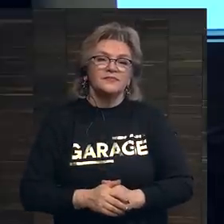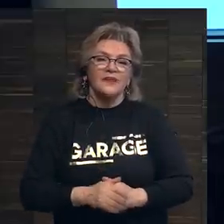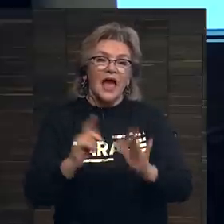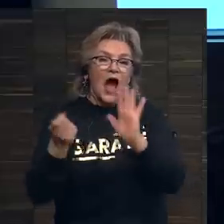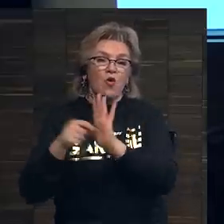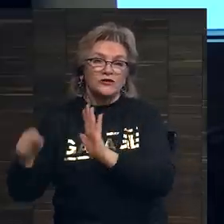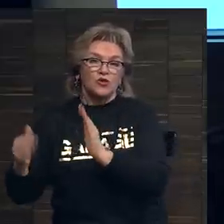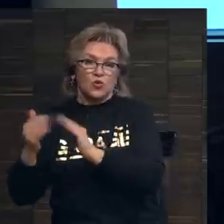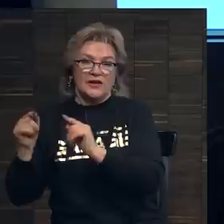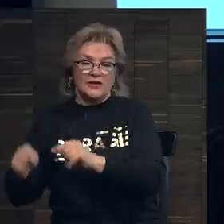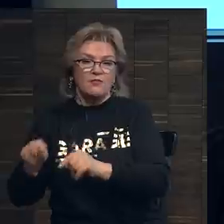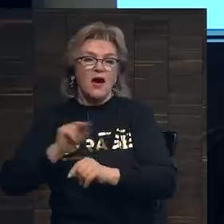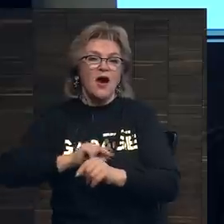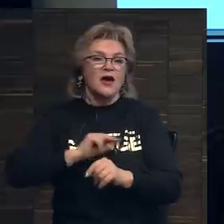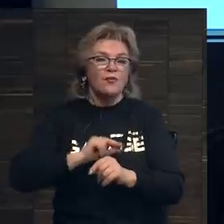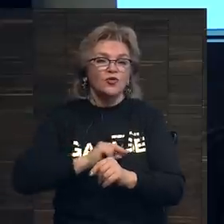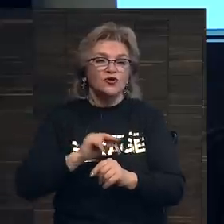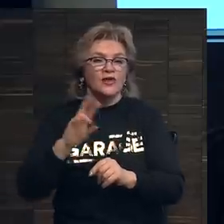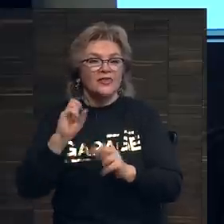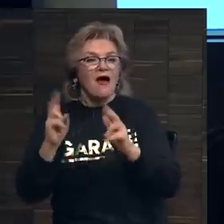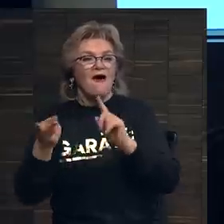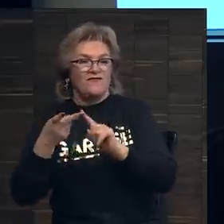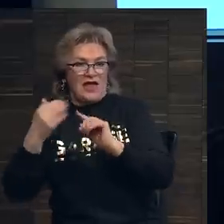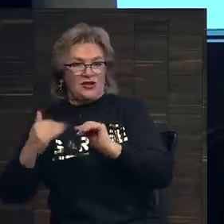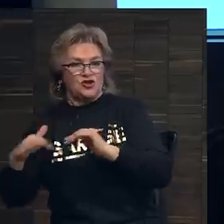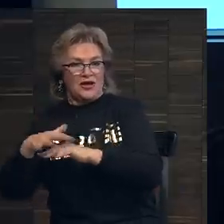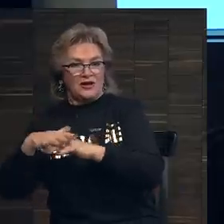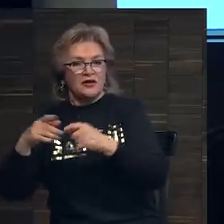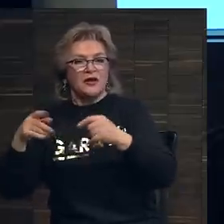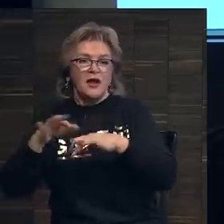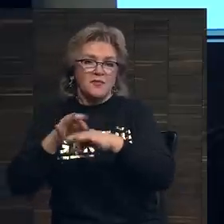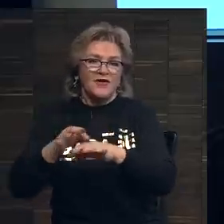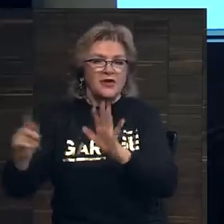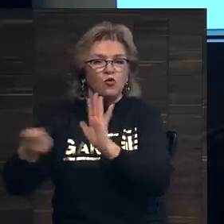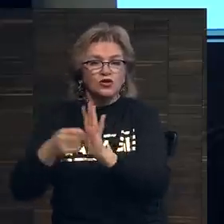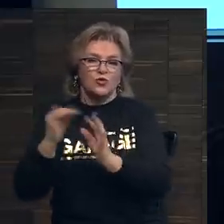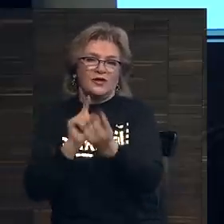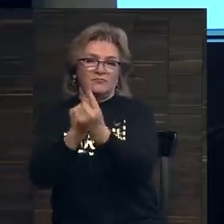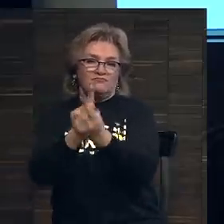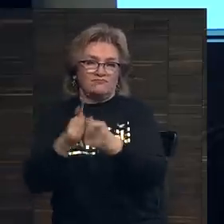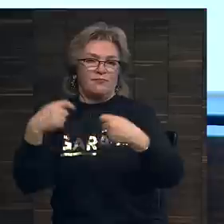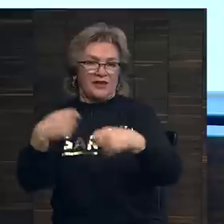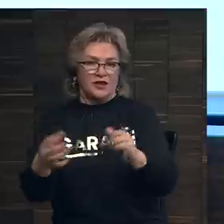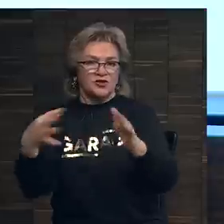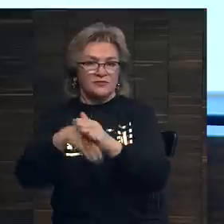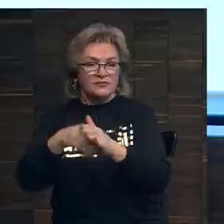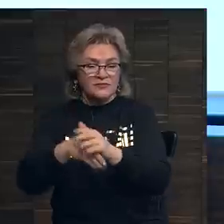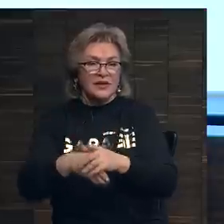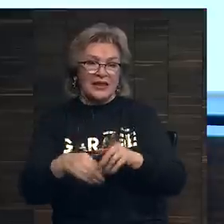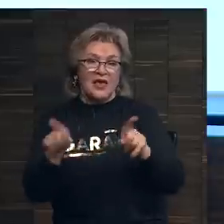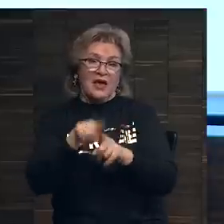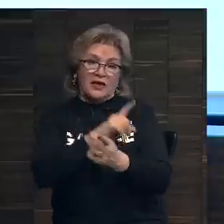аукционные дома работают на вторичном рынке, проводя не только аукционы, но и частные продажи. Такие